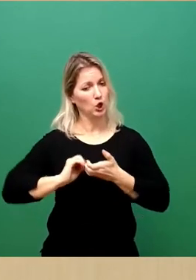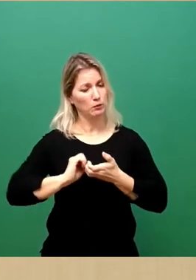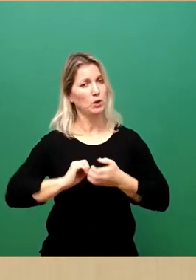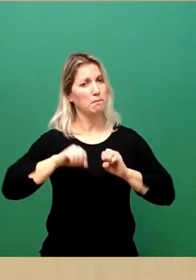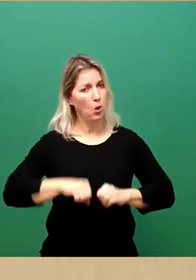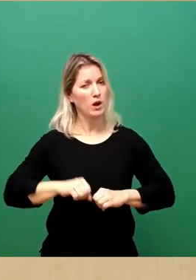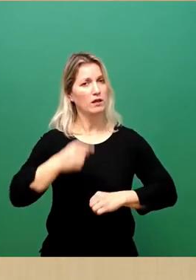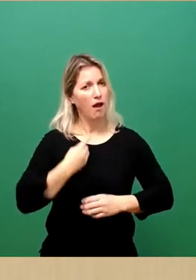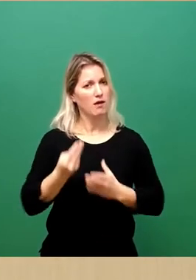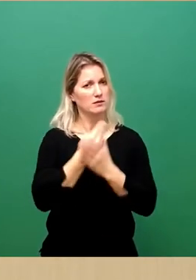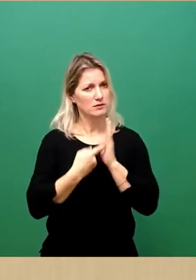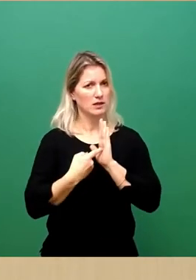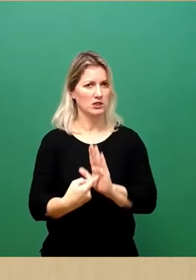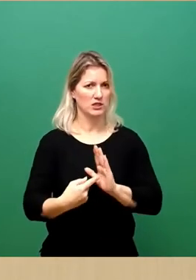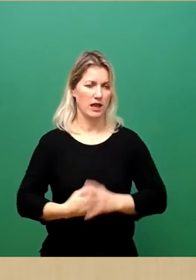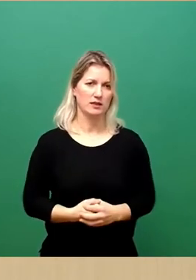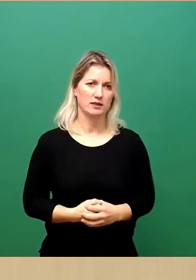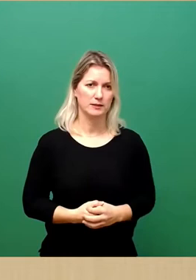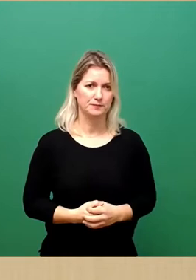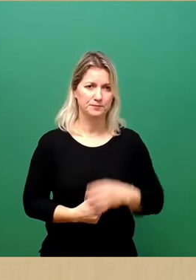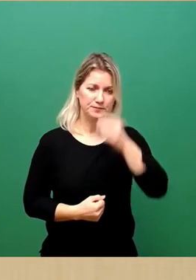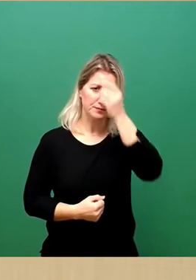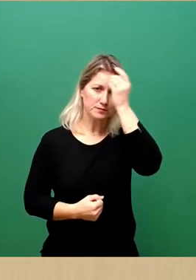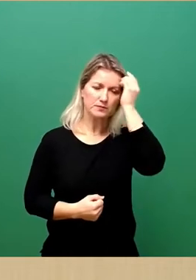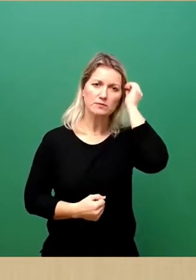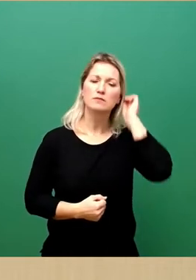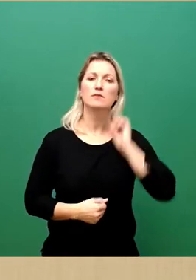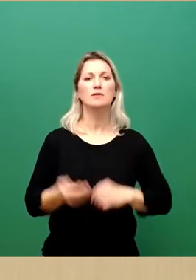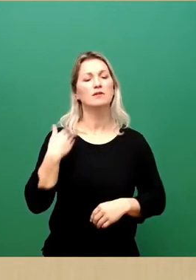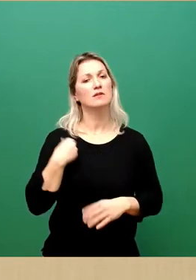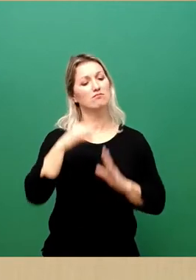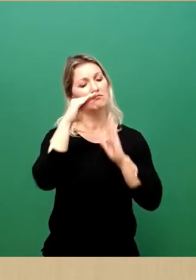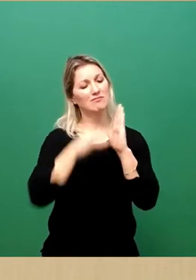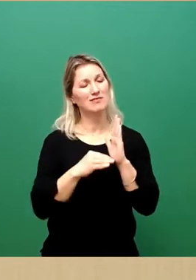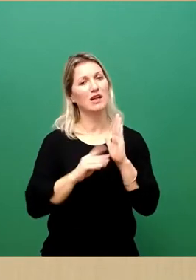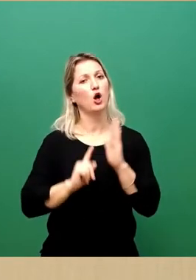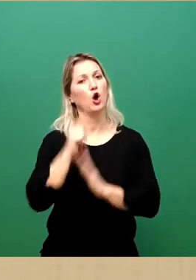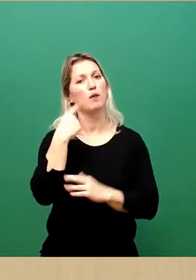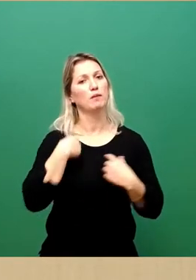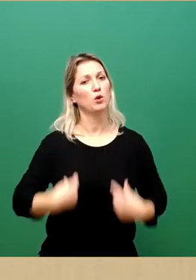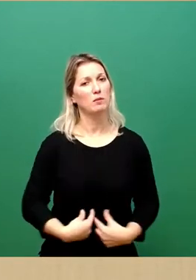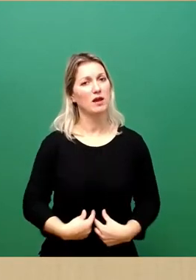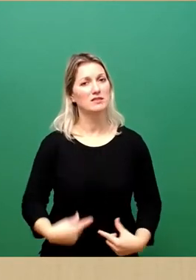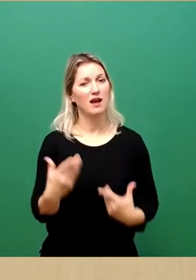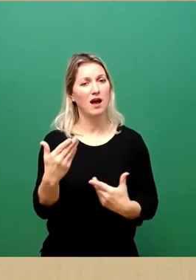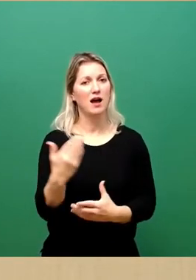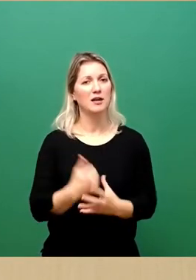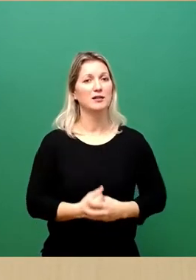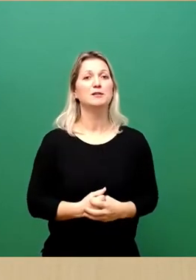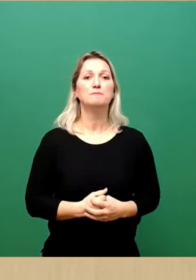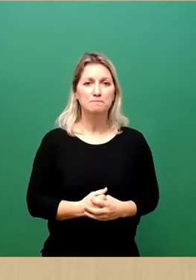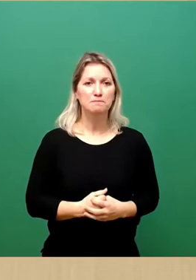Oberbürgermeister selber stellt fest, dass die Bürgermeister die Möglichkeit haben, sich gegen das Sterben an den europäischen